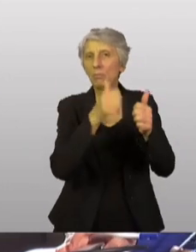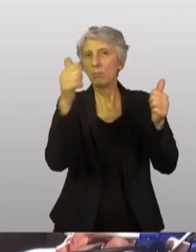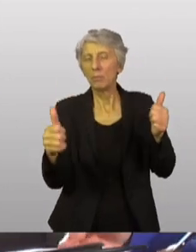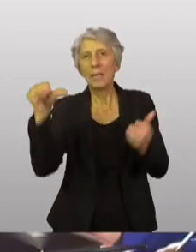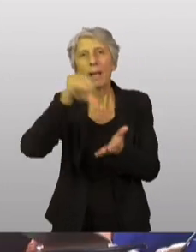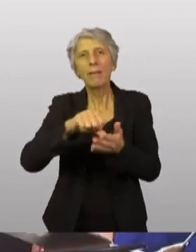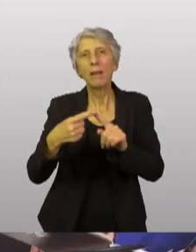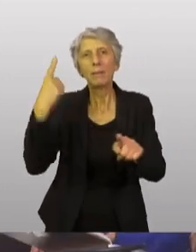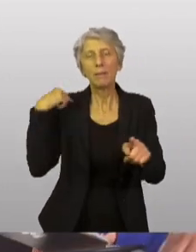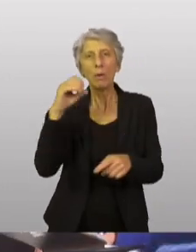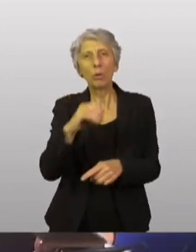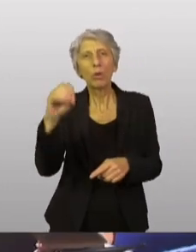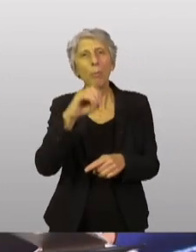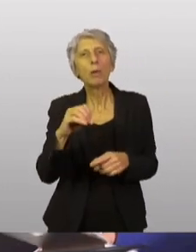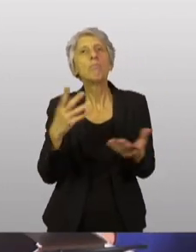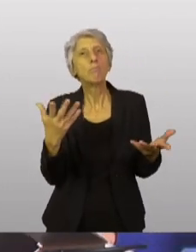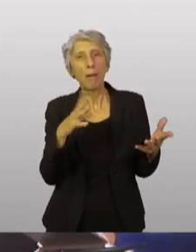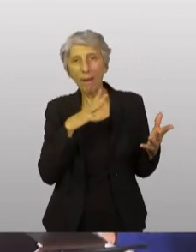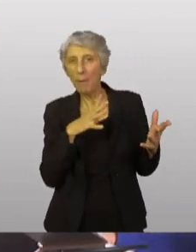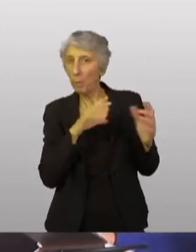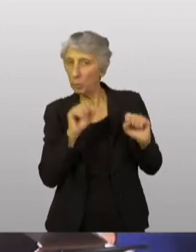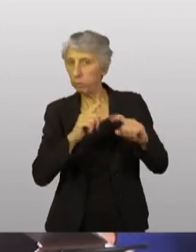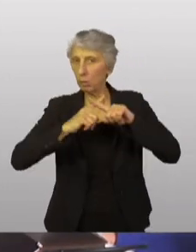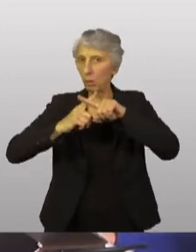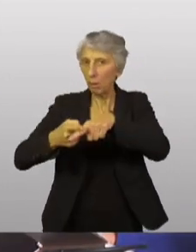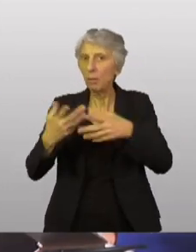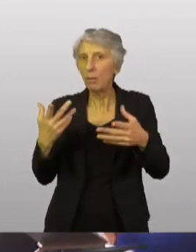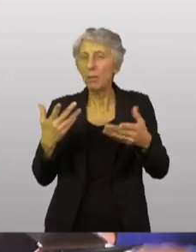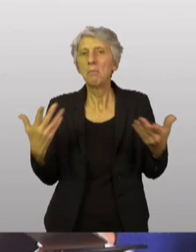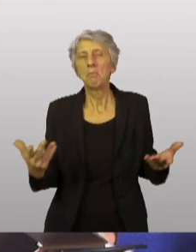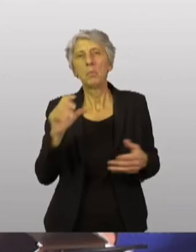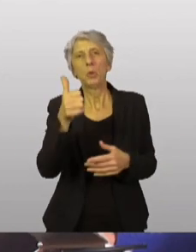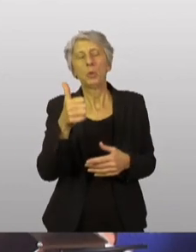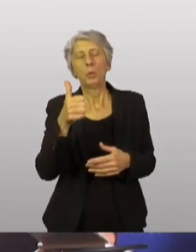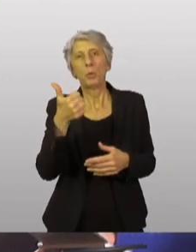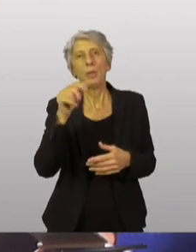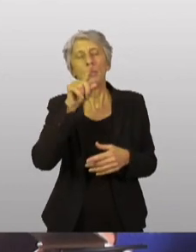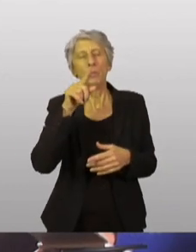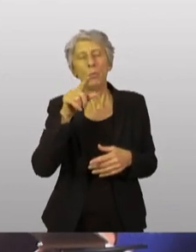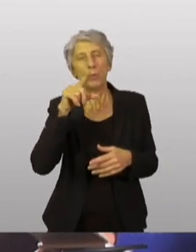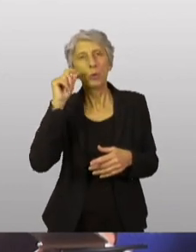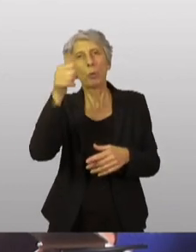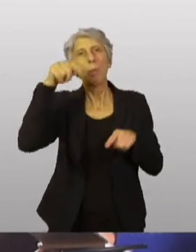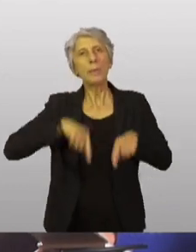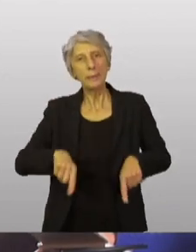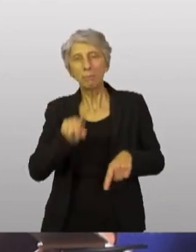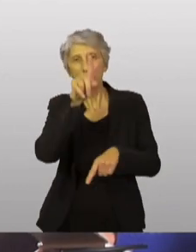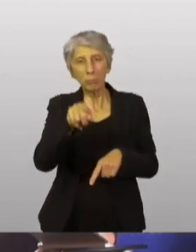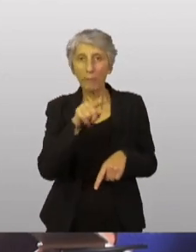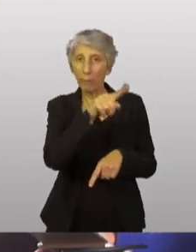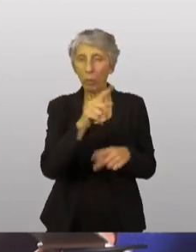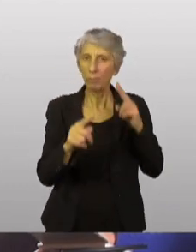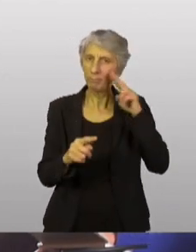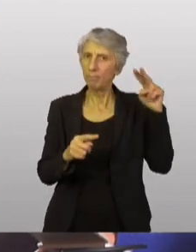remonte au mois d'octobre. Une question à monsieur le Premier ministre. Quel regard portez-vous sur le